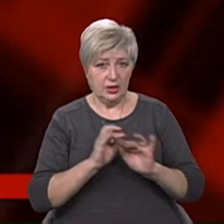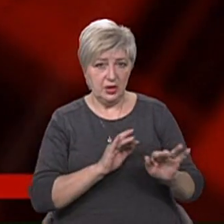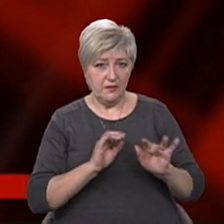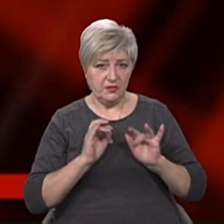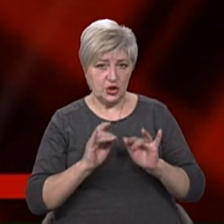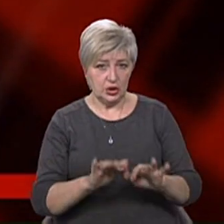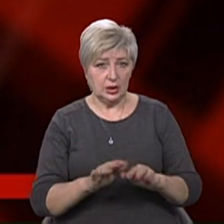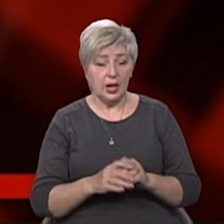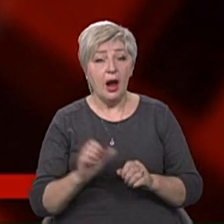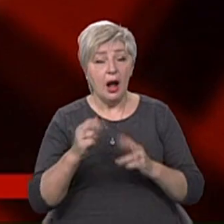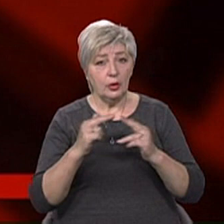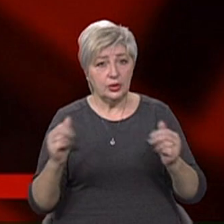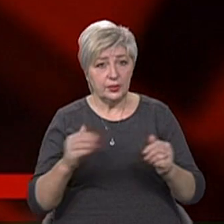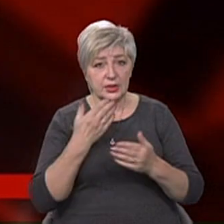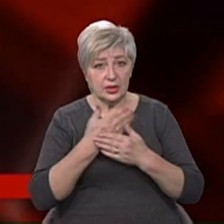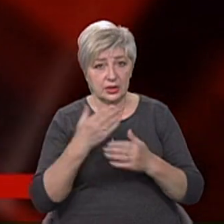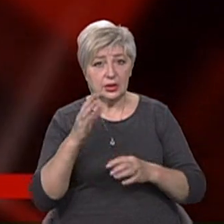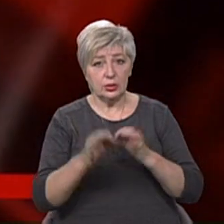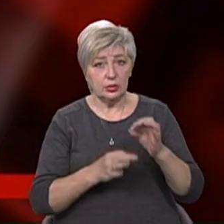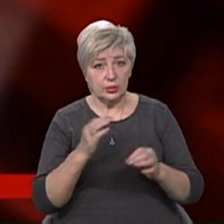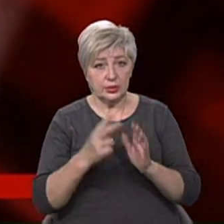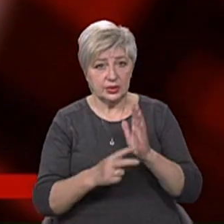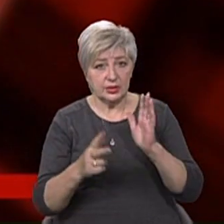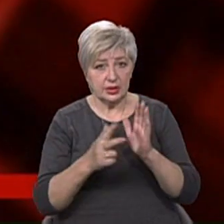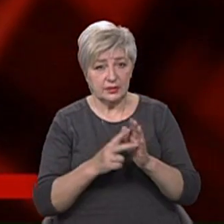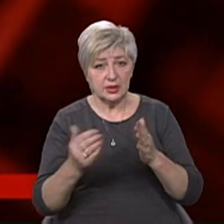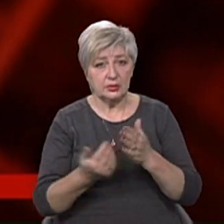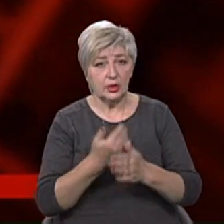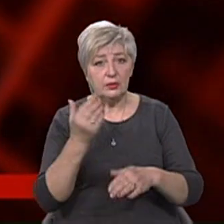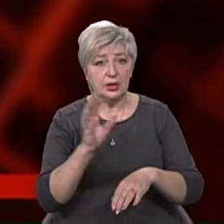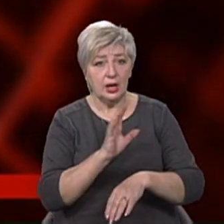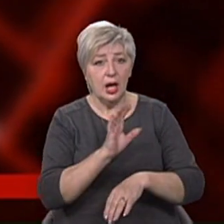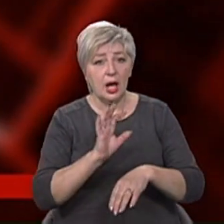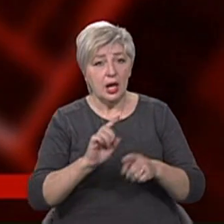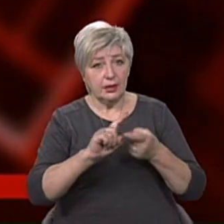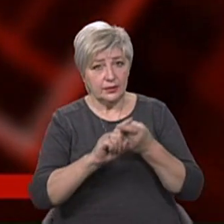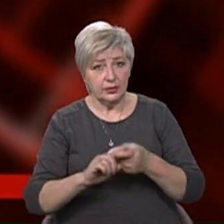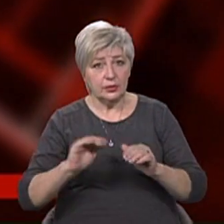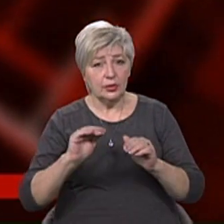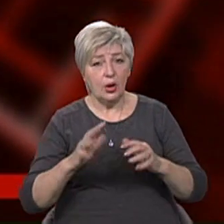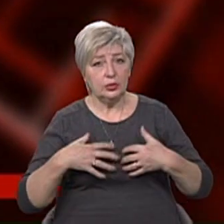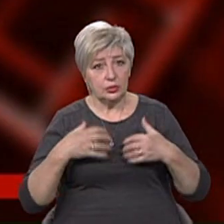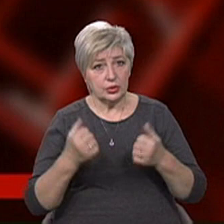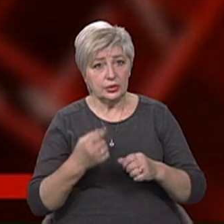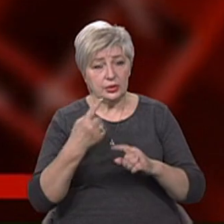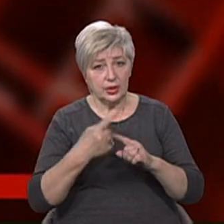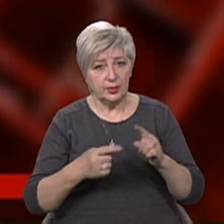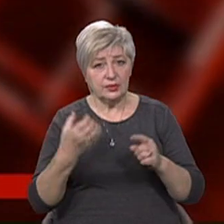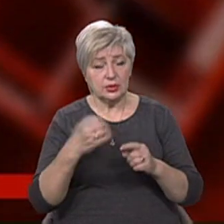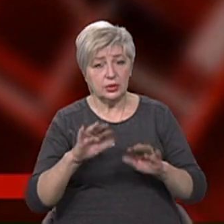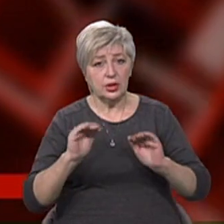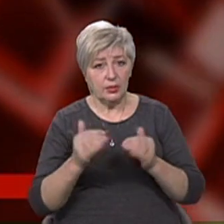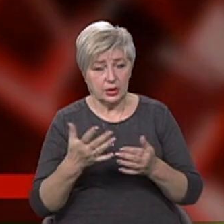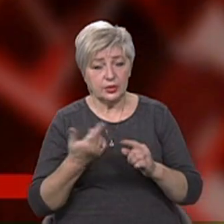А у Дніпрі за останню добу 78 нових інфікованих одужало на півсотні менше. Про це повідомляють у міському